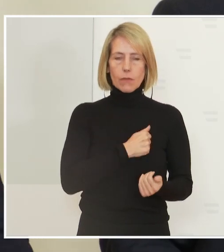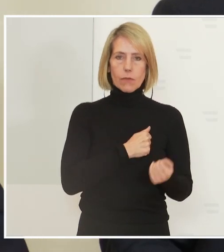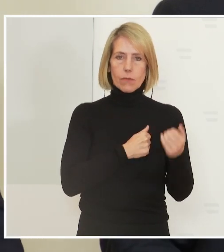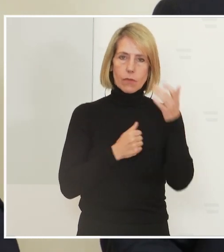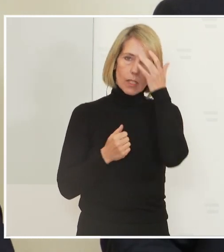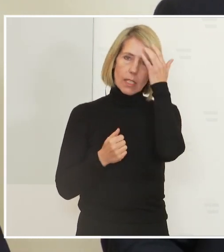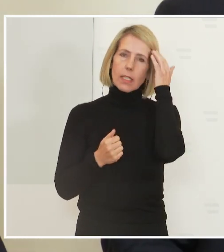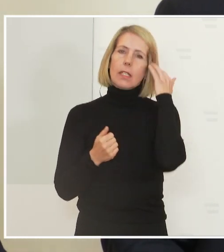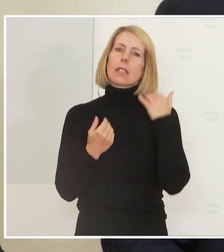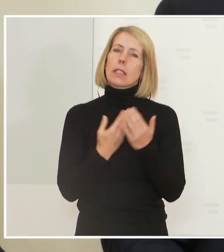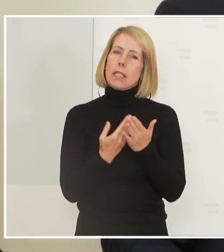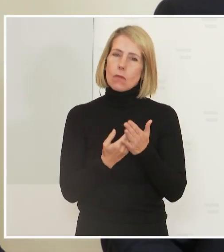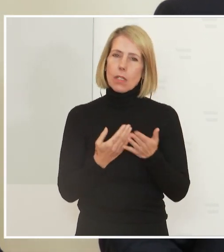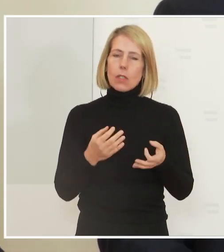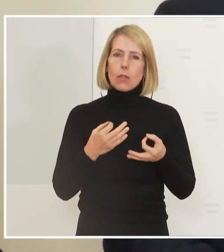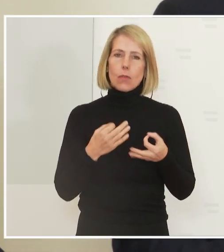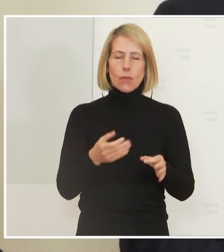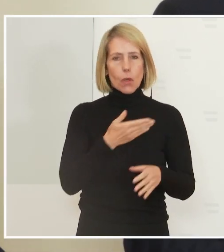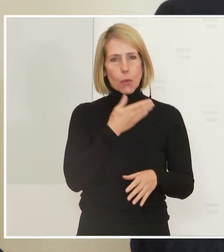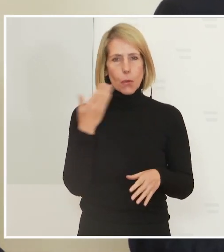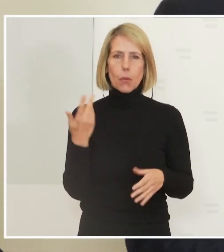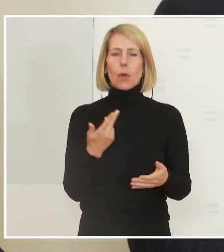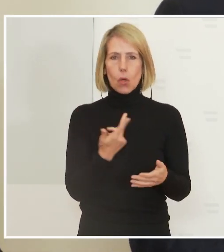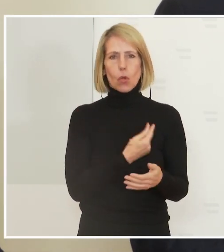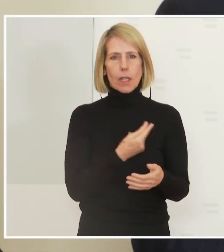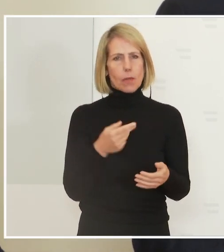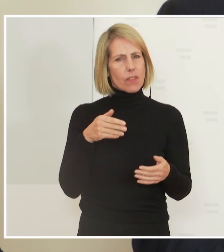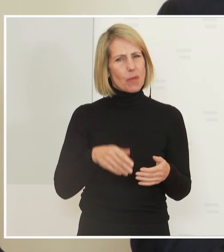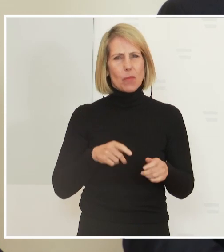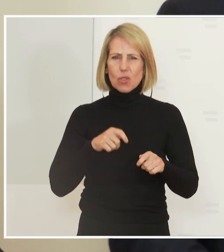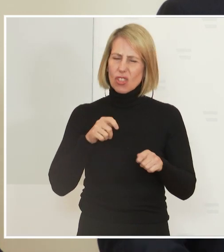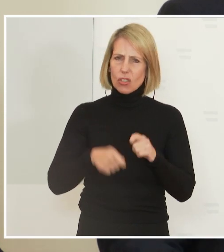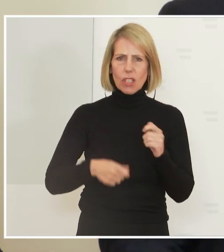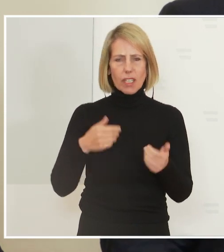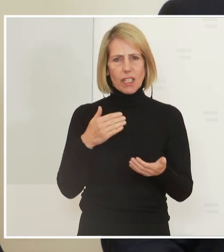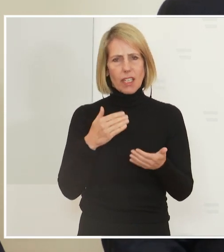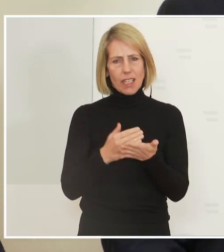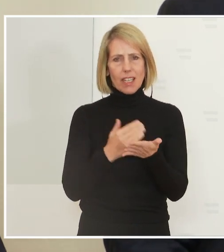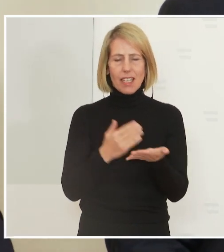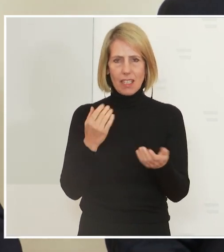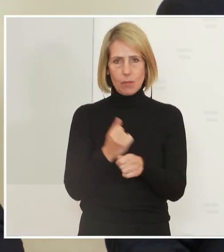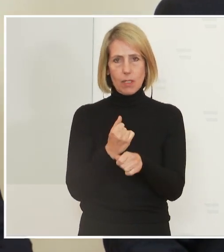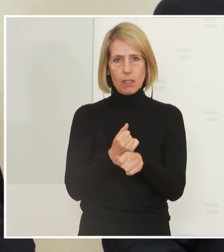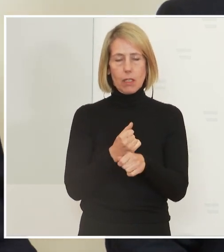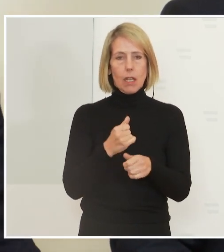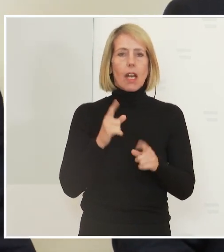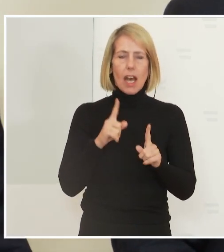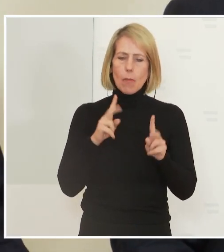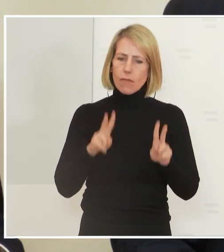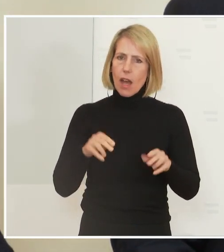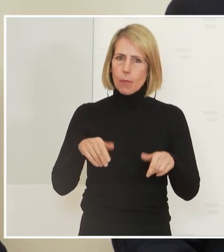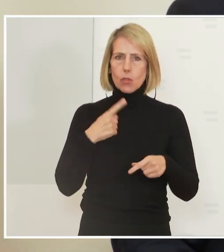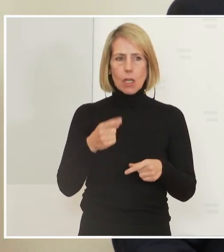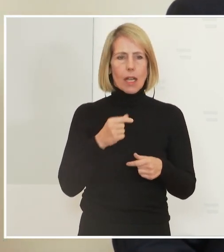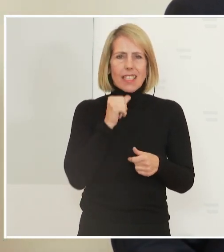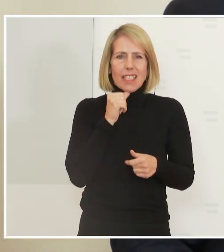werden daher die Zügel für die Ungeimpften straff erziehen müssen. Aber ich möchte eines ganz unmissverständlich klarstellen. Keiner, keiner, der heute im Raum